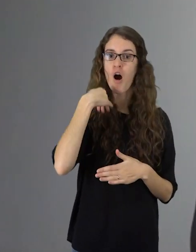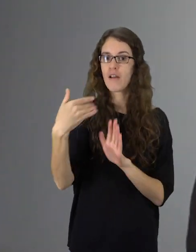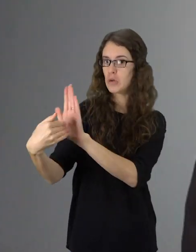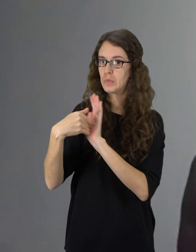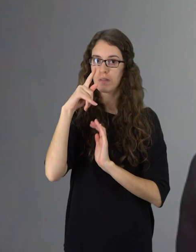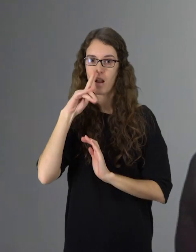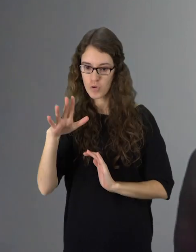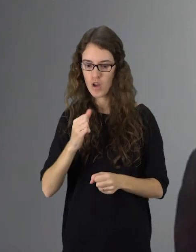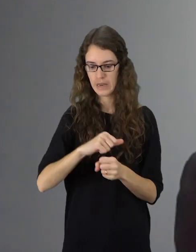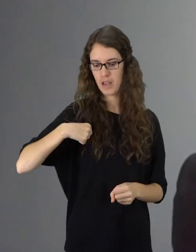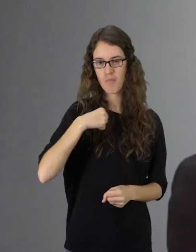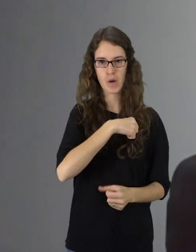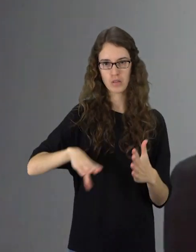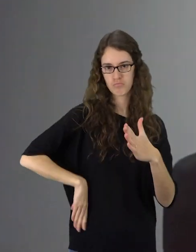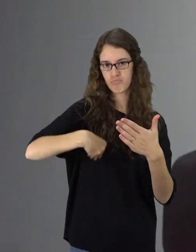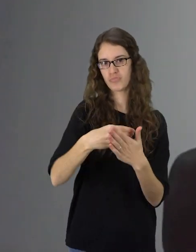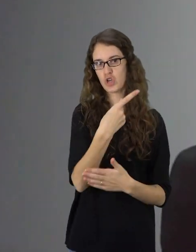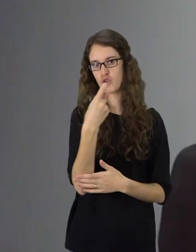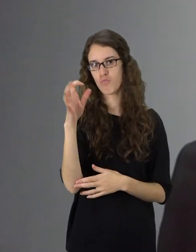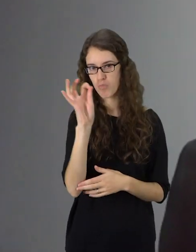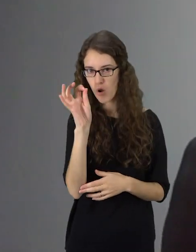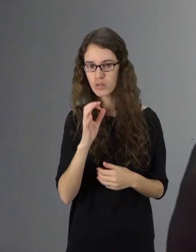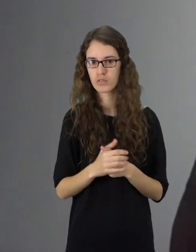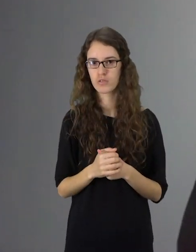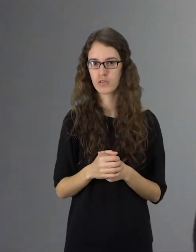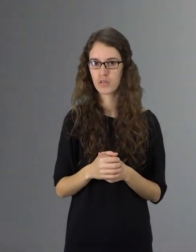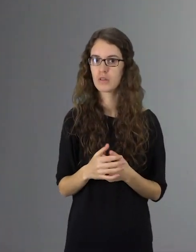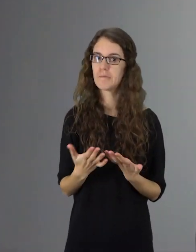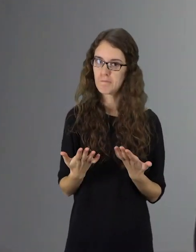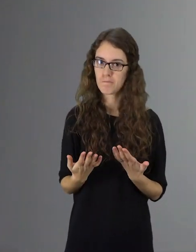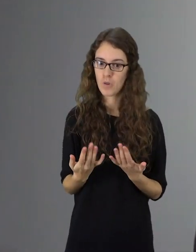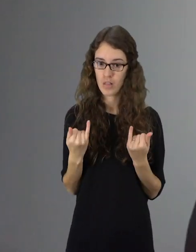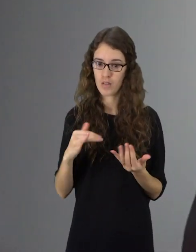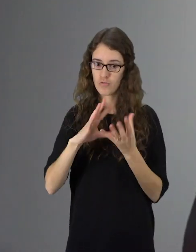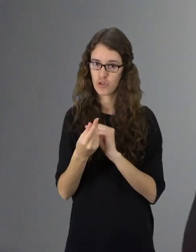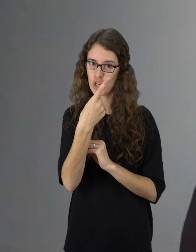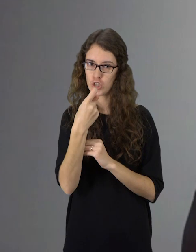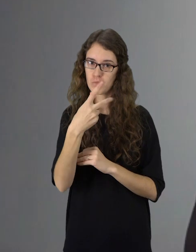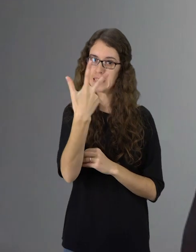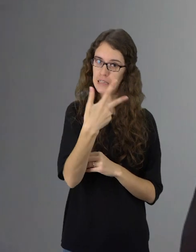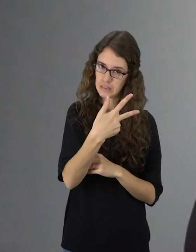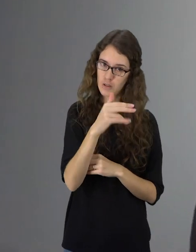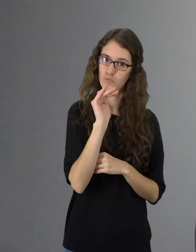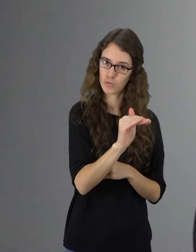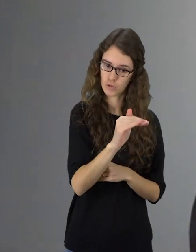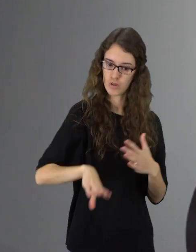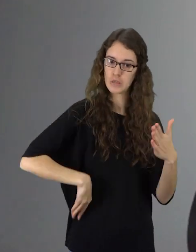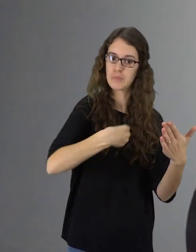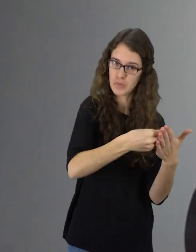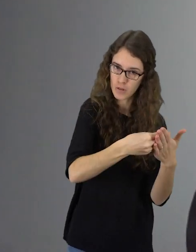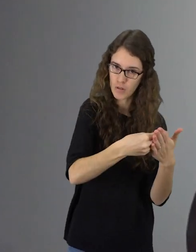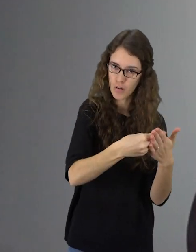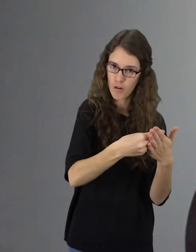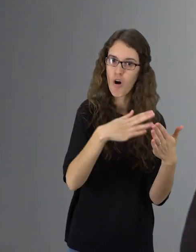tų 130 tūkstančių eurų prisidėjimų reikės kalbėti